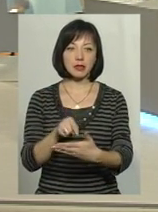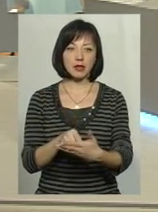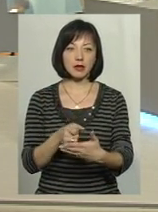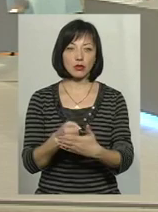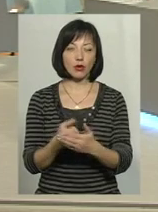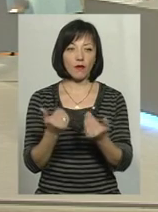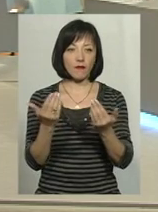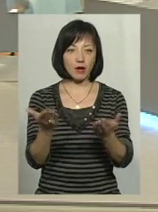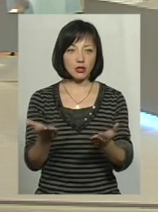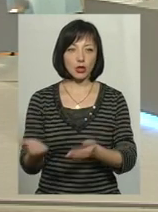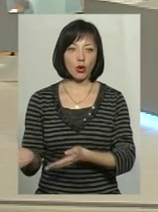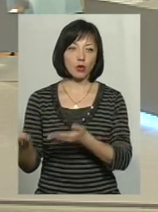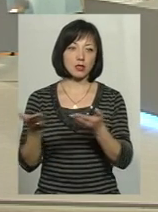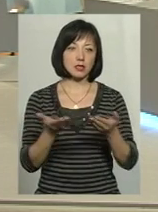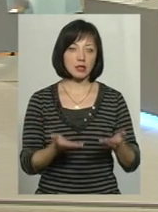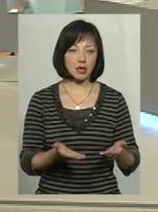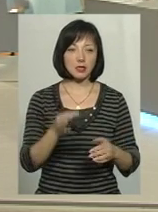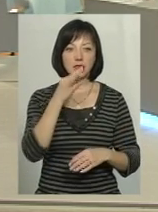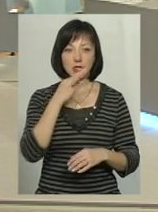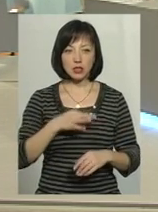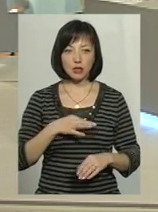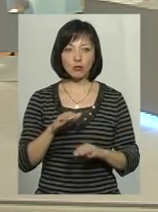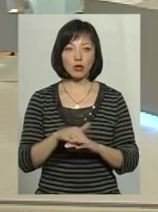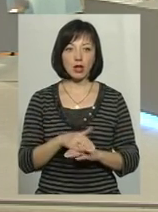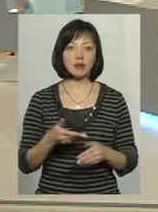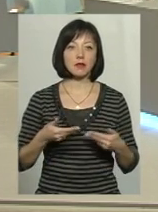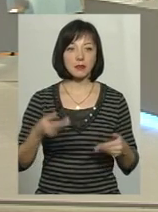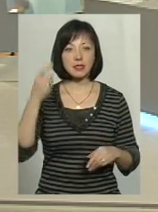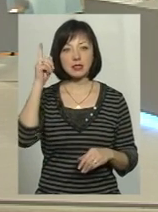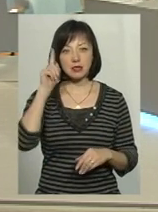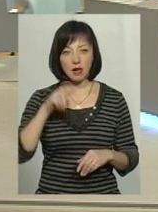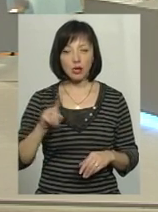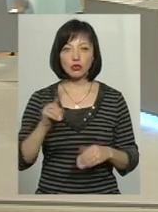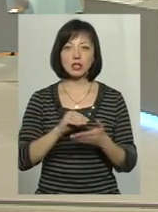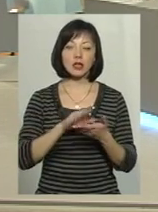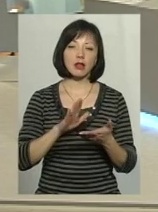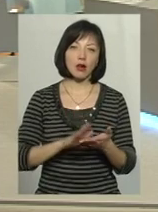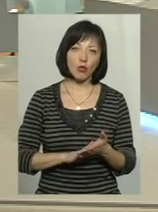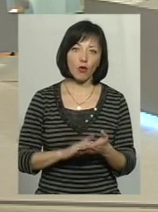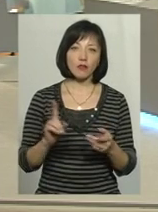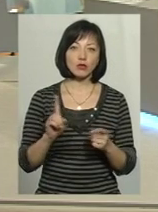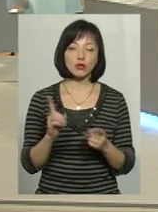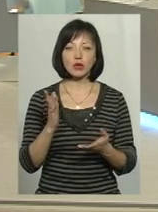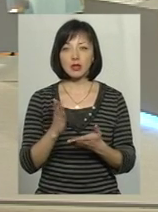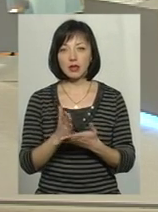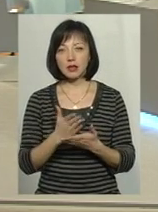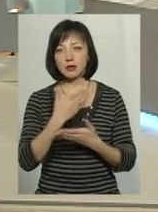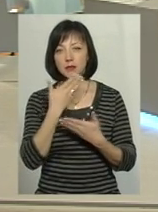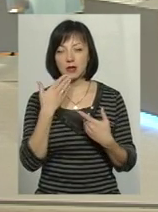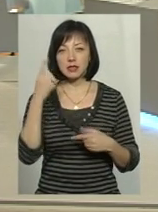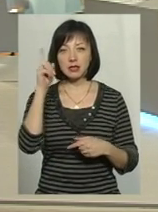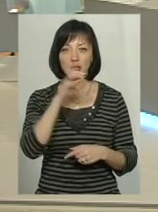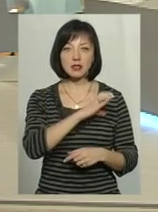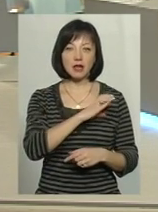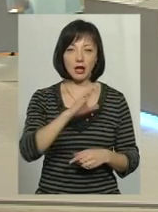ваших гостей. Ви, будь ласка, от ми знаємо, що задекларовано, що не задекларовано, знаємо статки